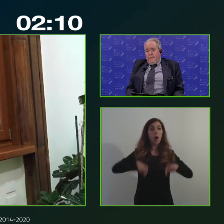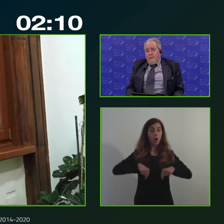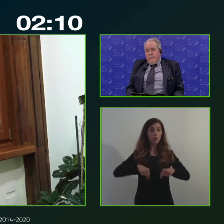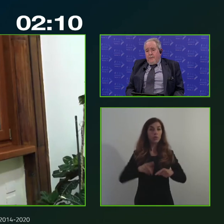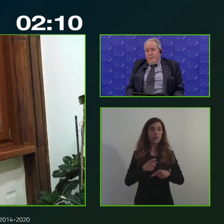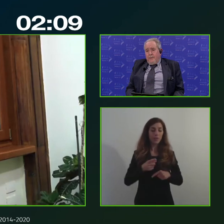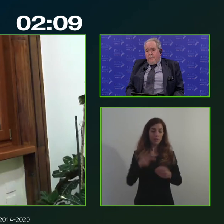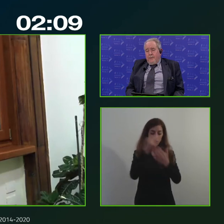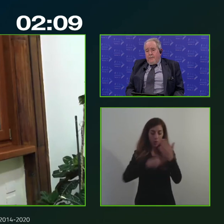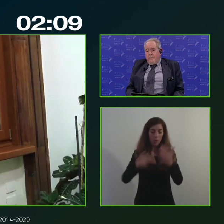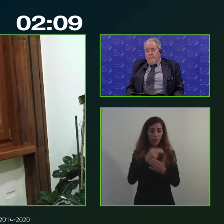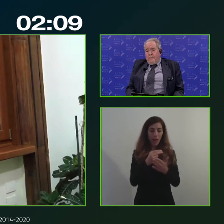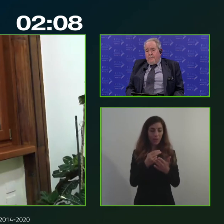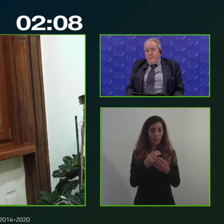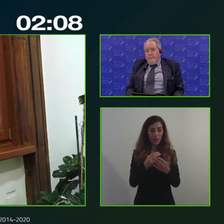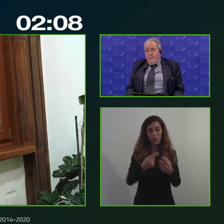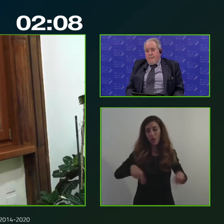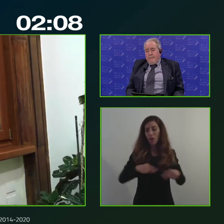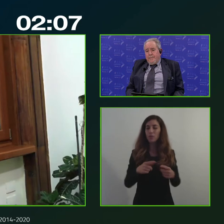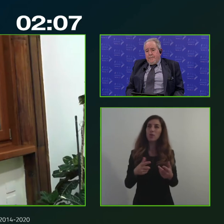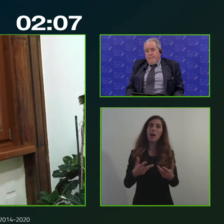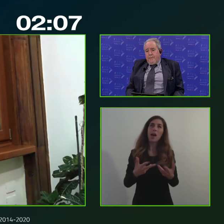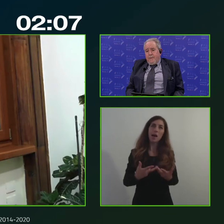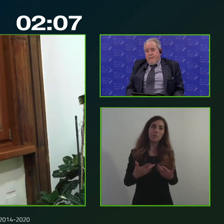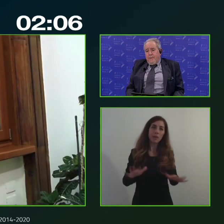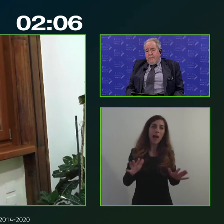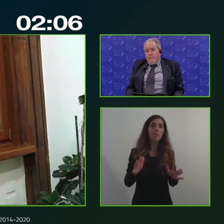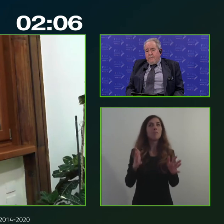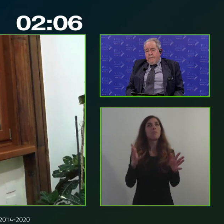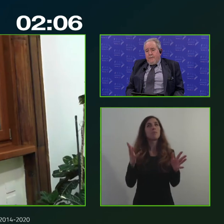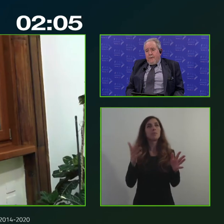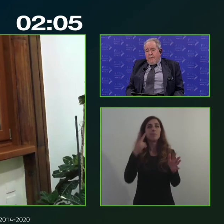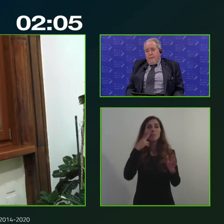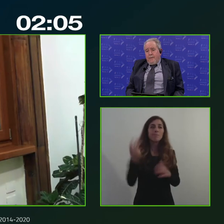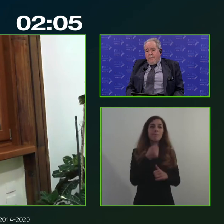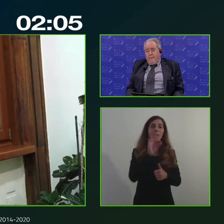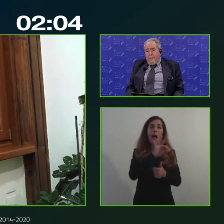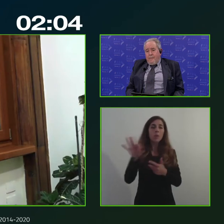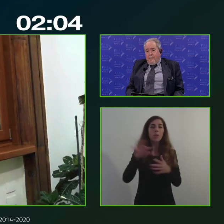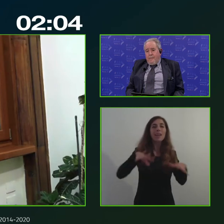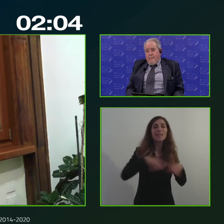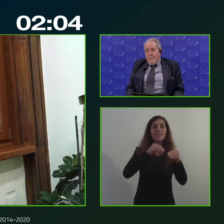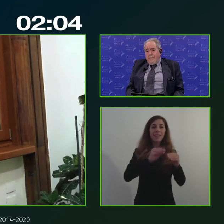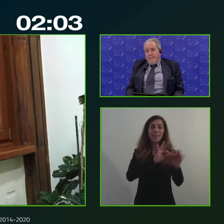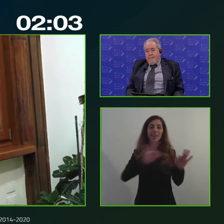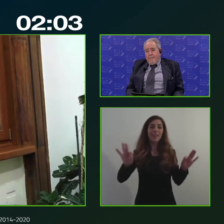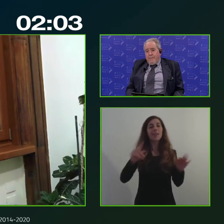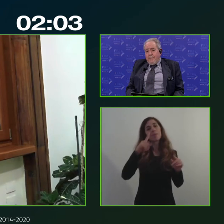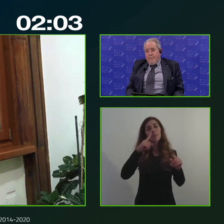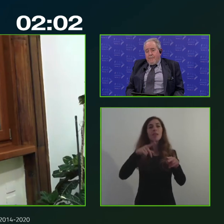abbiamo diciamo individuato alcune iniziative le cosiddette officine